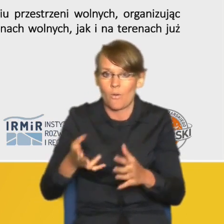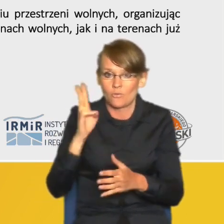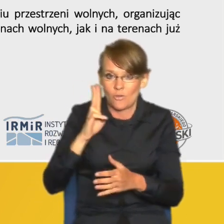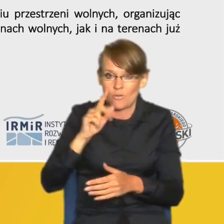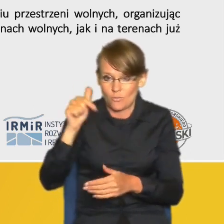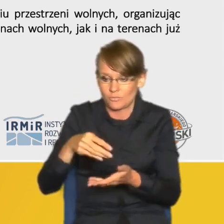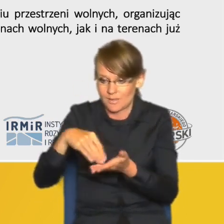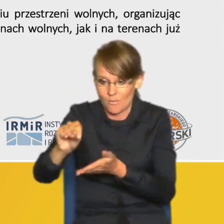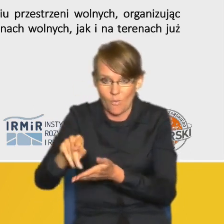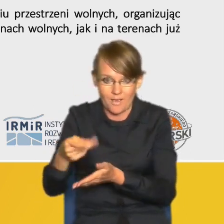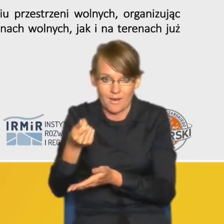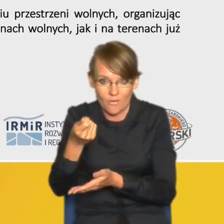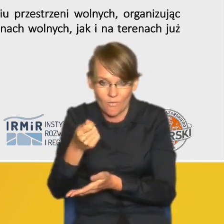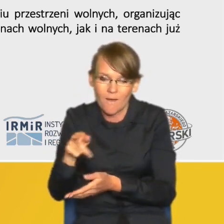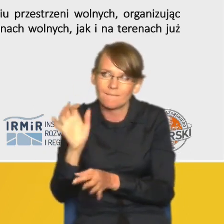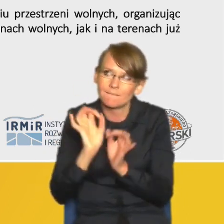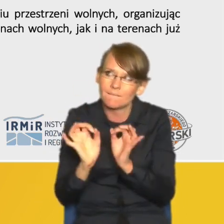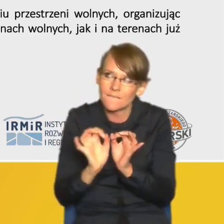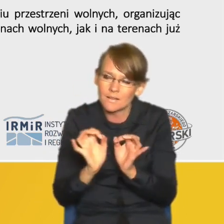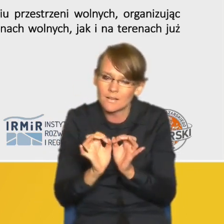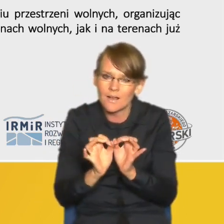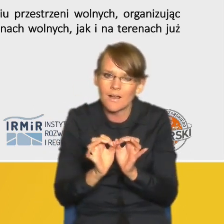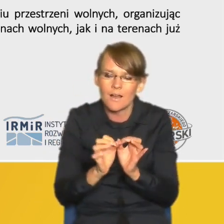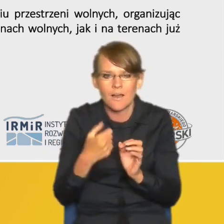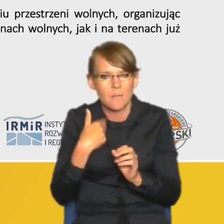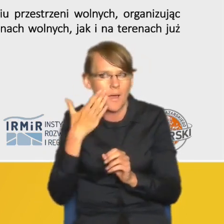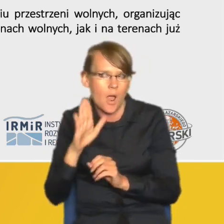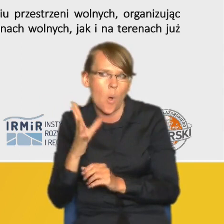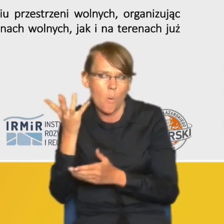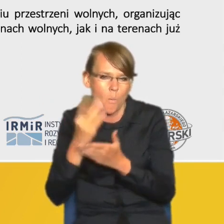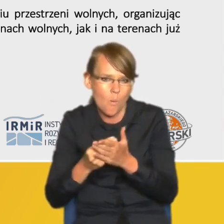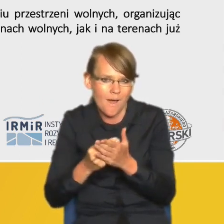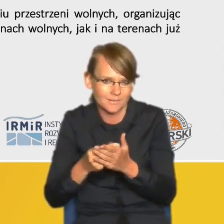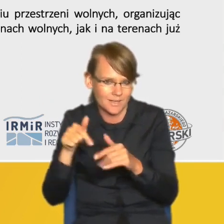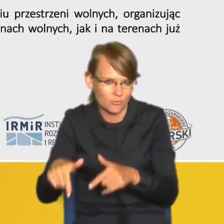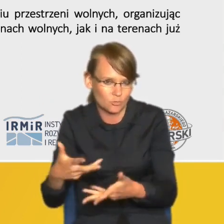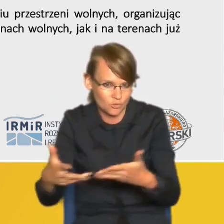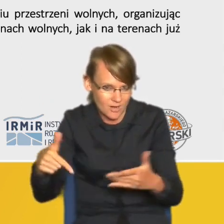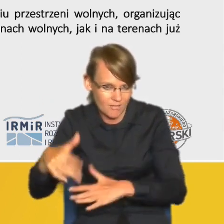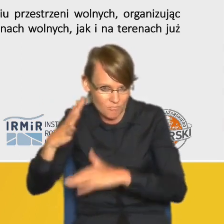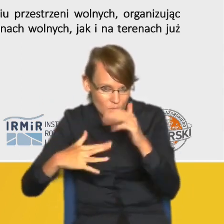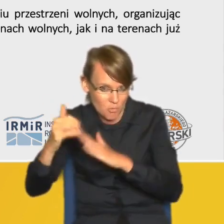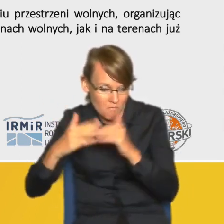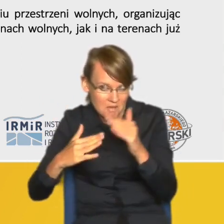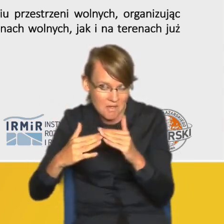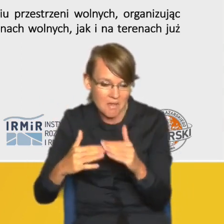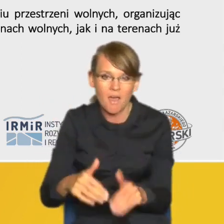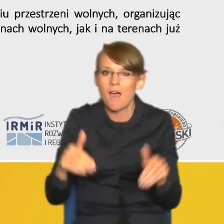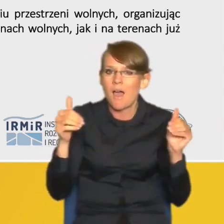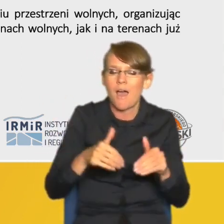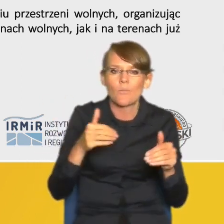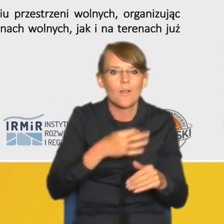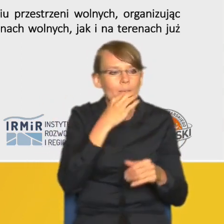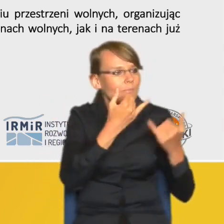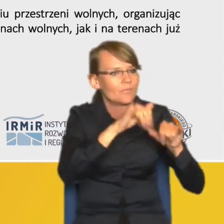określonej kwoty no to zaczynają liczyć czy bardziej im się opłaca budować na danym gruncie czy bardziej opłaca im się budować w